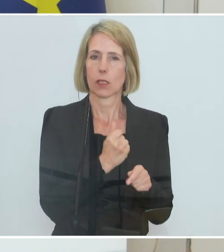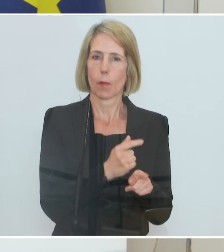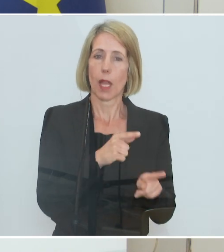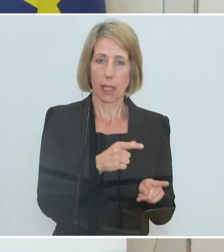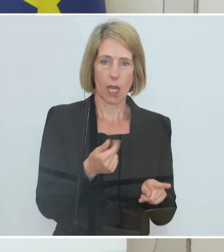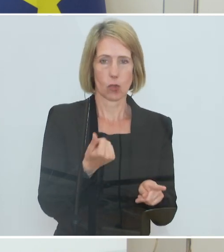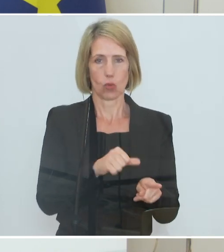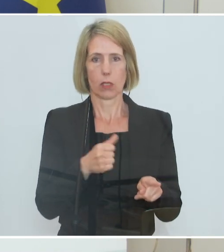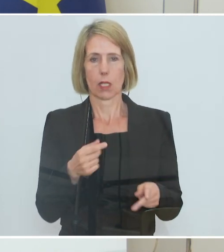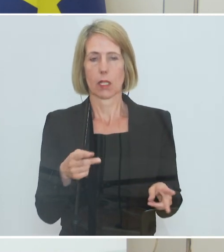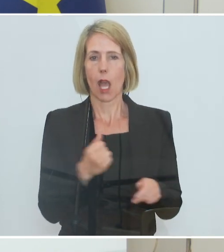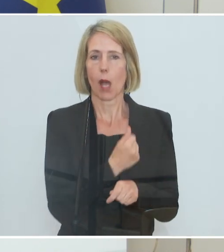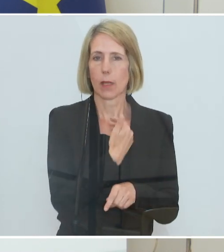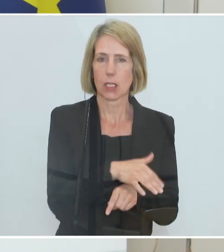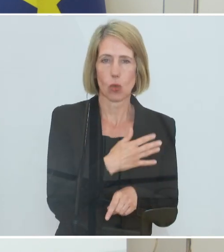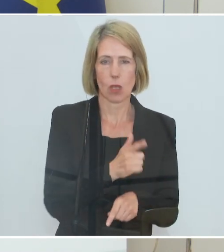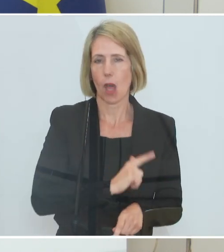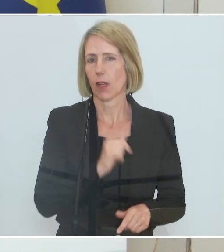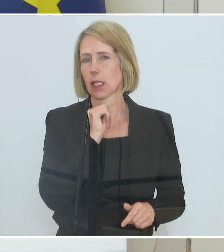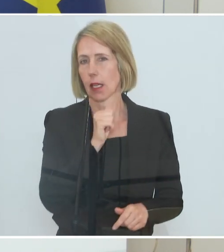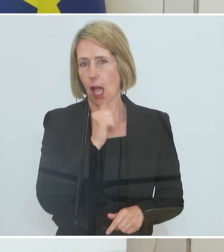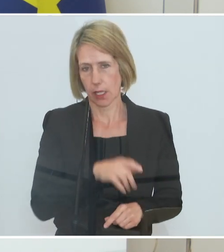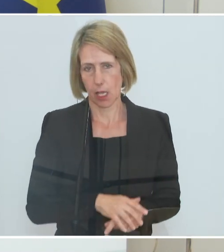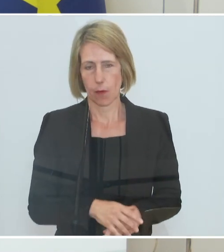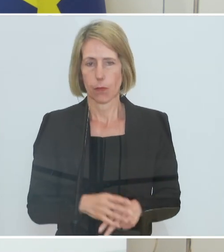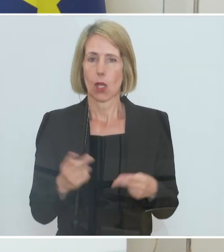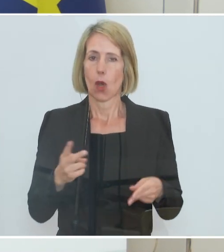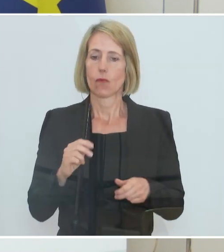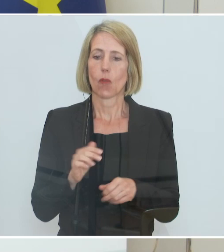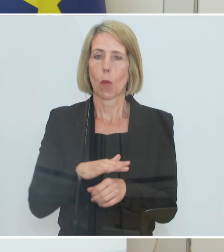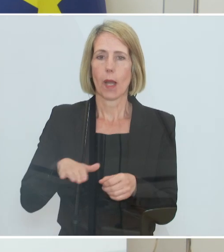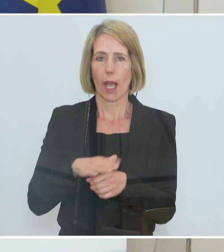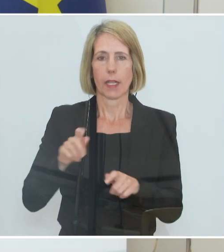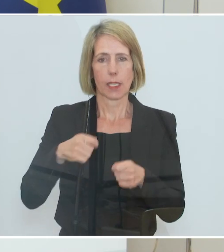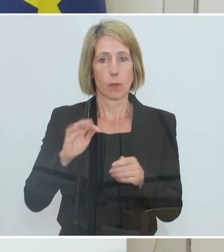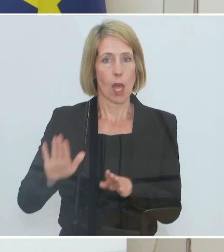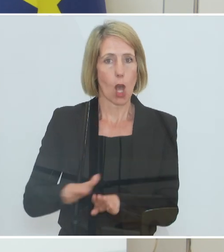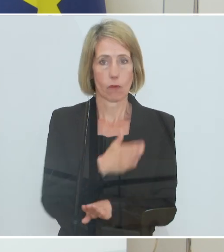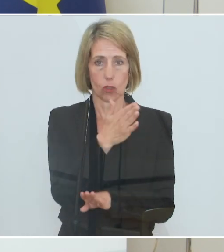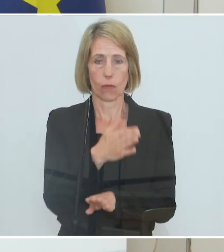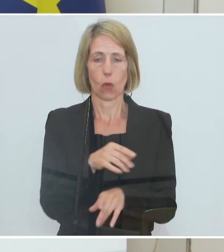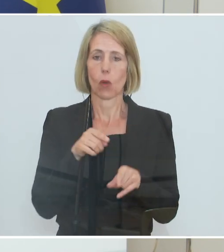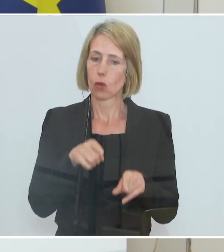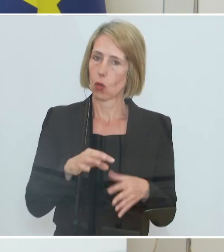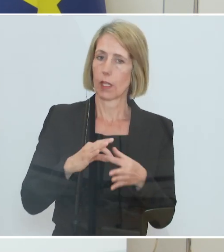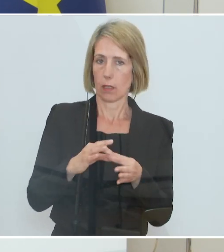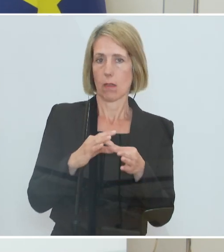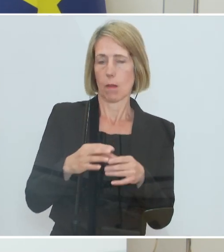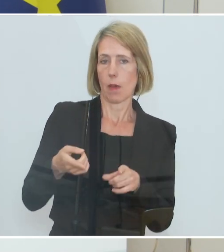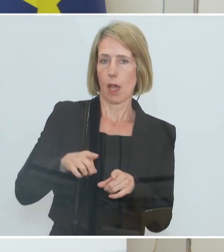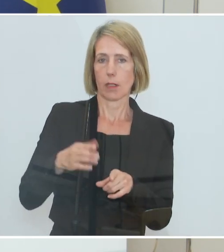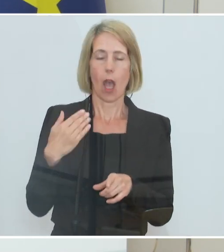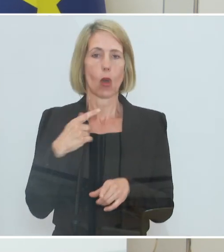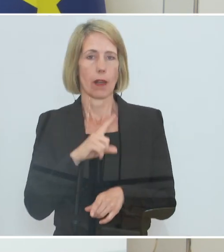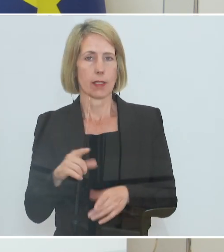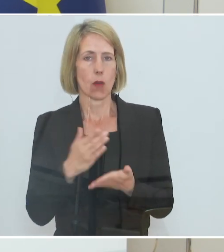zusätzlichen Arbeitslosen oder nur sehr wenige. Und in den Bereichen, wo es einen Aufschwung gibt, da gibt es ja auch, wir haben es gesehen letzte Woche,